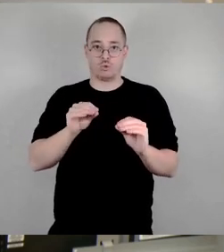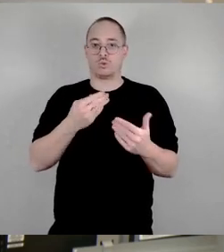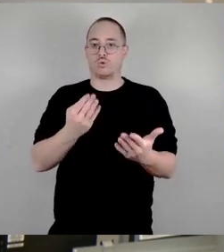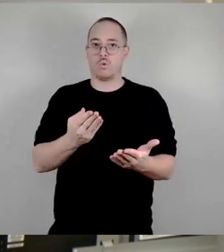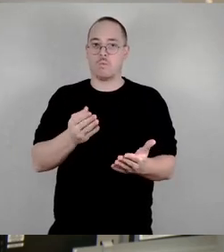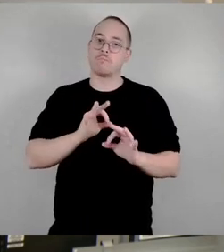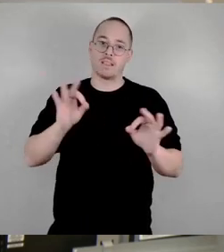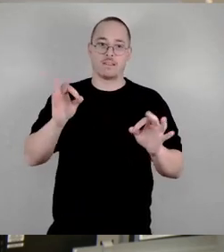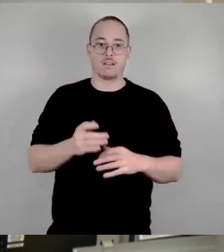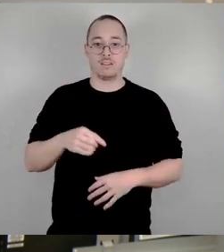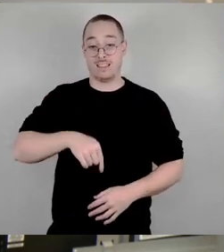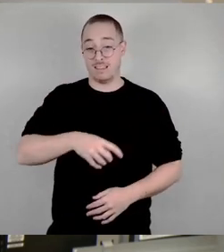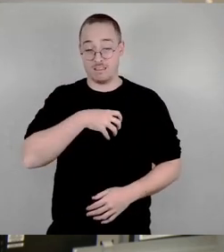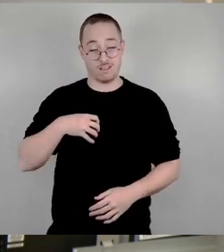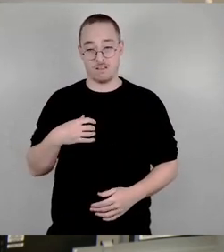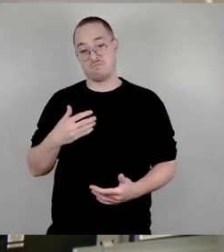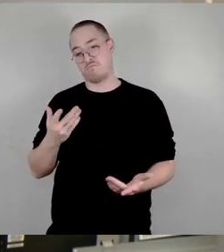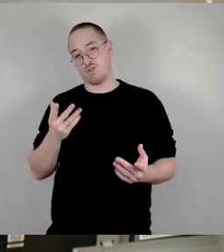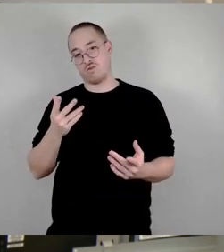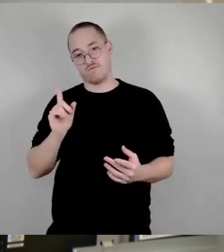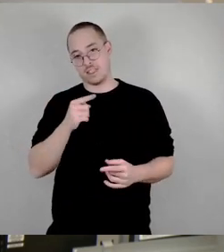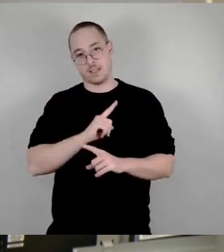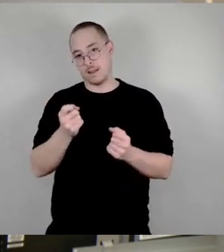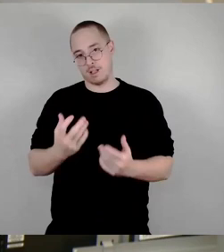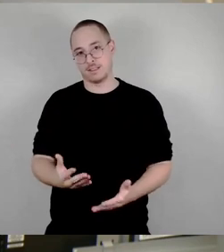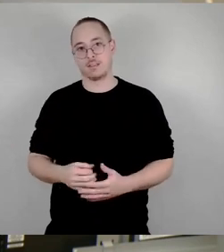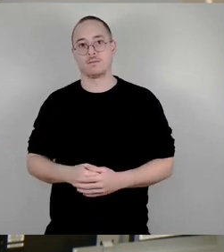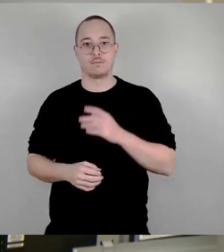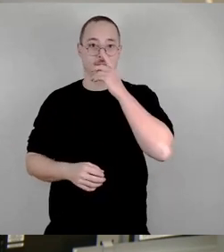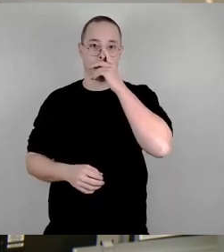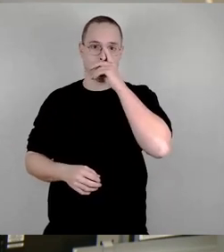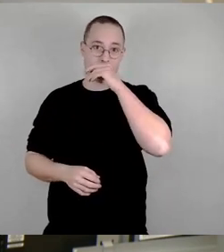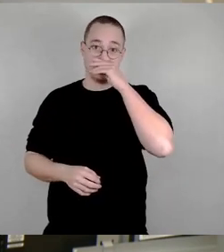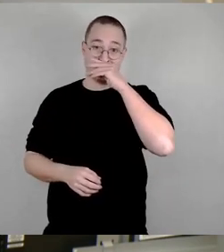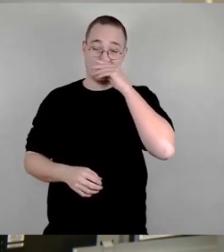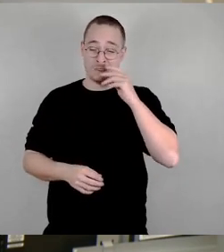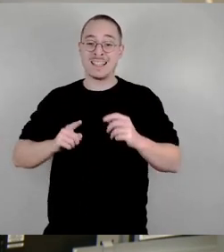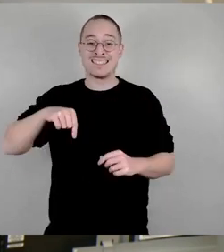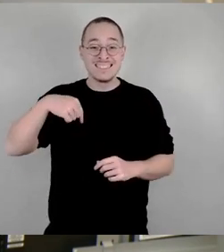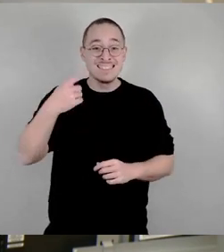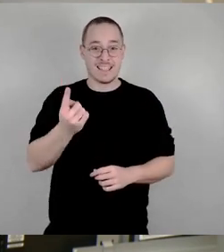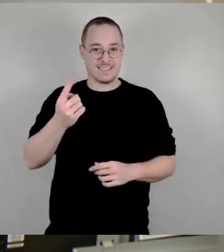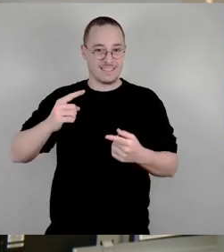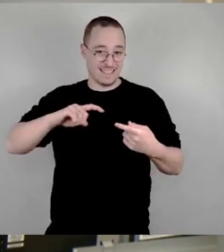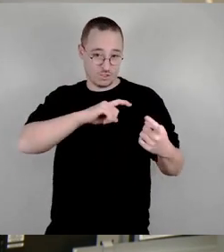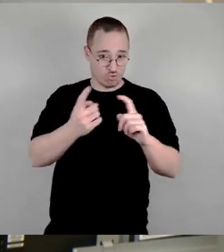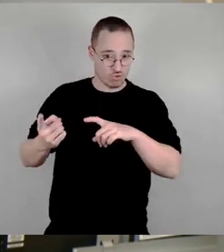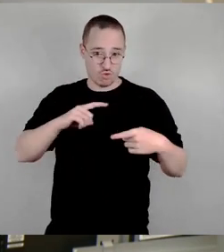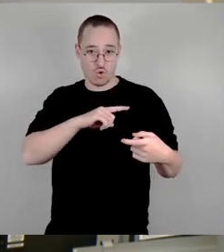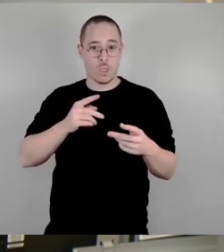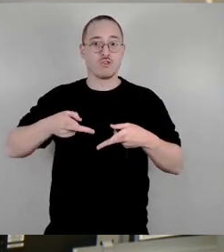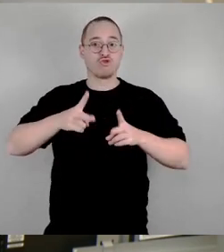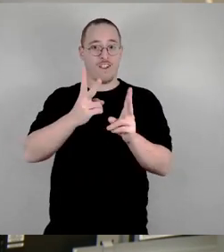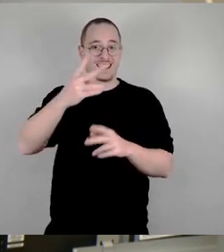passiert. Ich werbe schon jetzt für diesen Antrag bei der nächsten Diskussion der Straßenkundsatzung, denn die wird